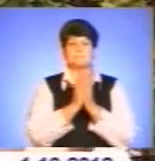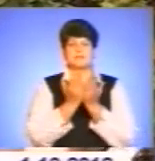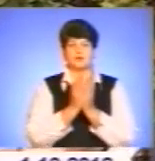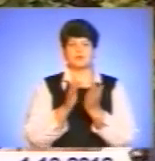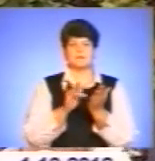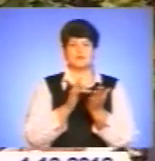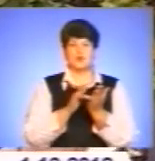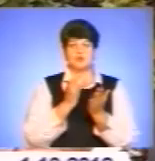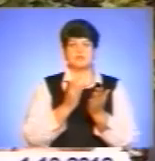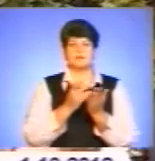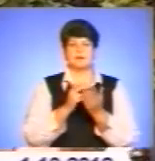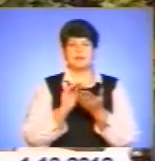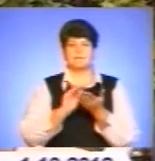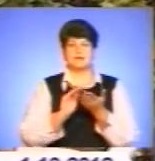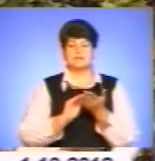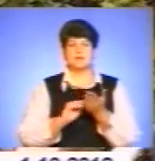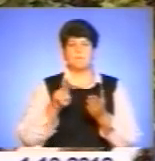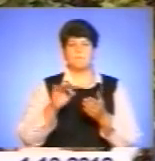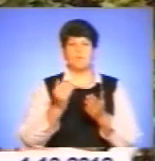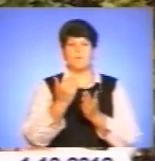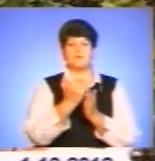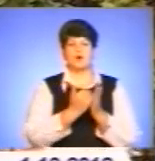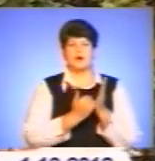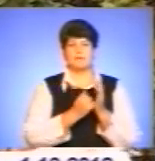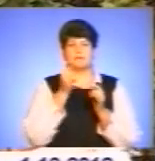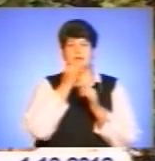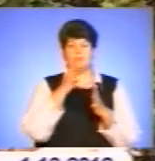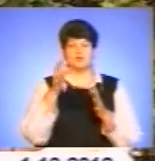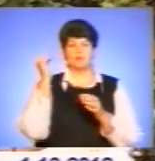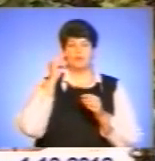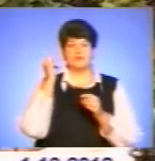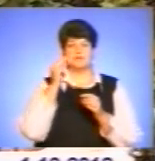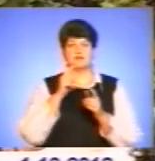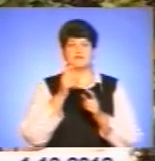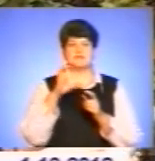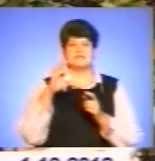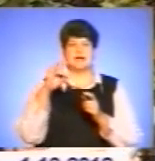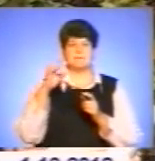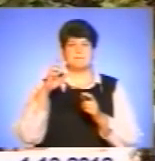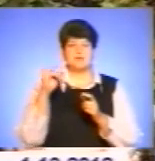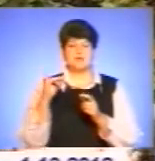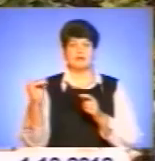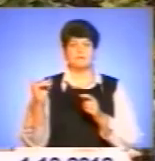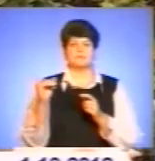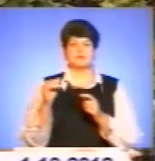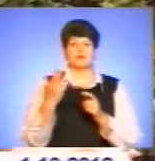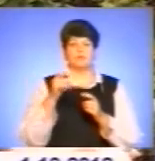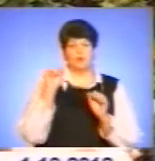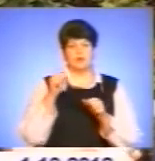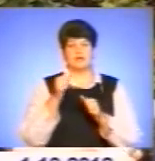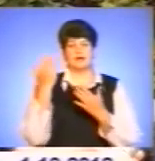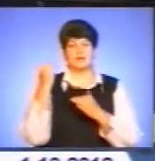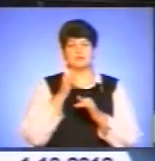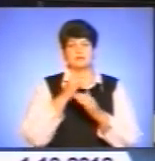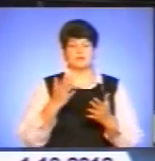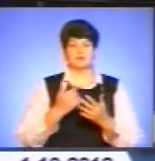ошитами, які писані по програмі, бо ми не годні вчити у Сербії з книжок з ошитів України. Раніше могло, але тепер